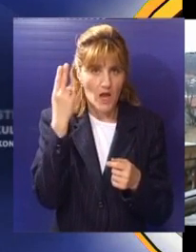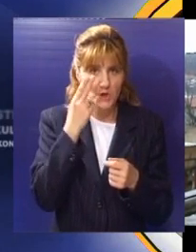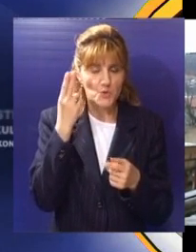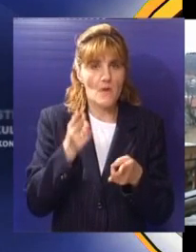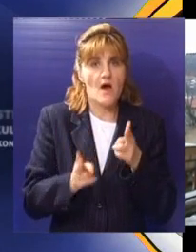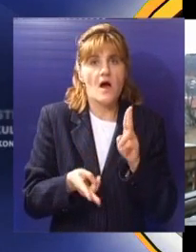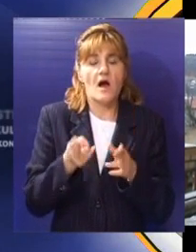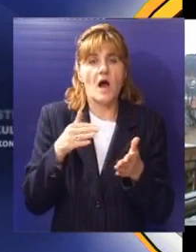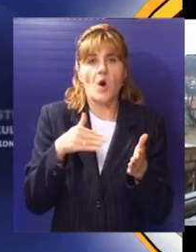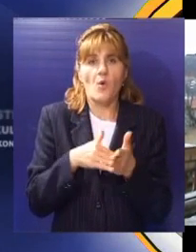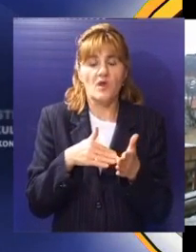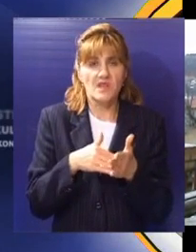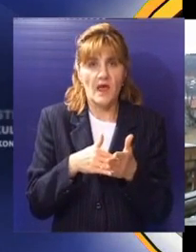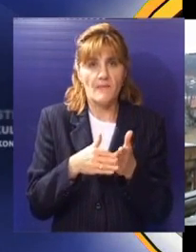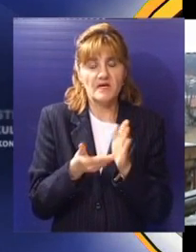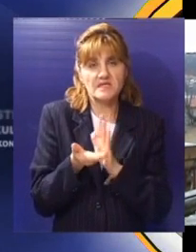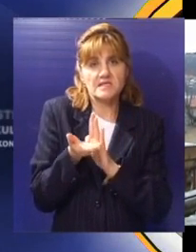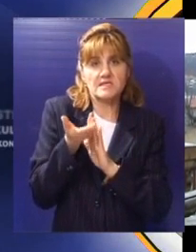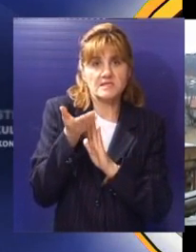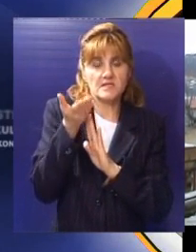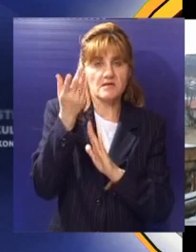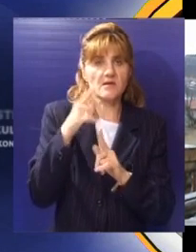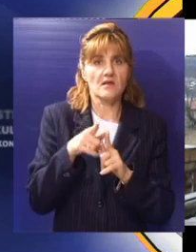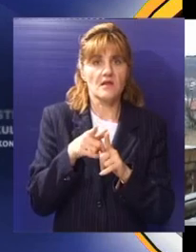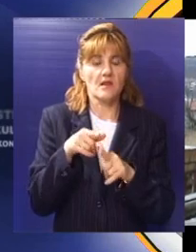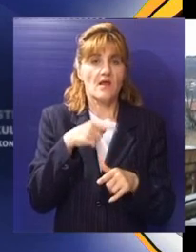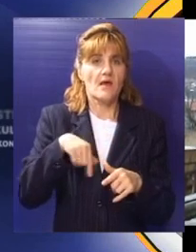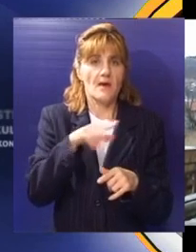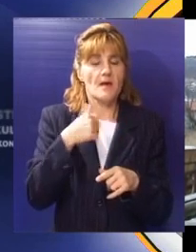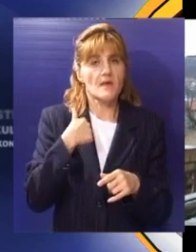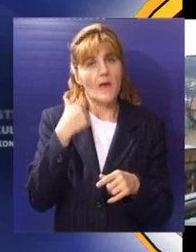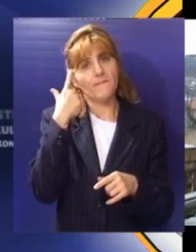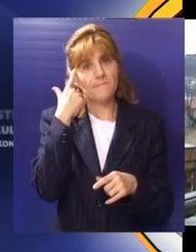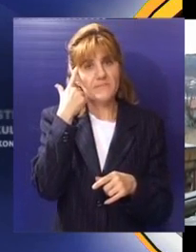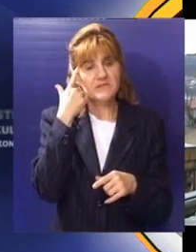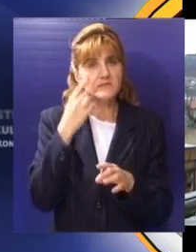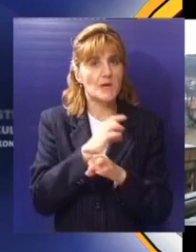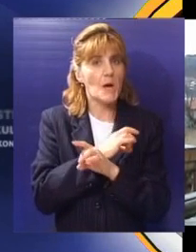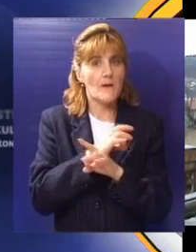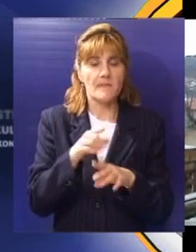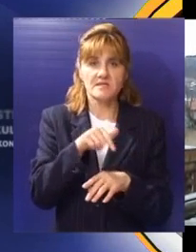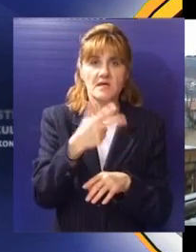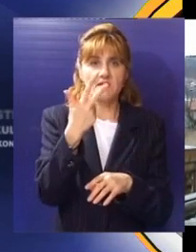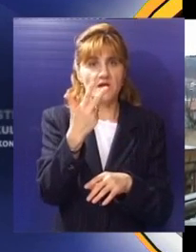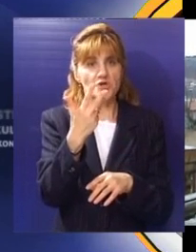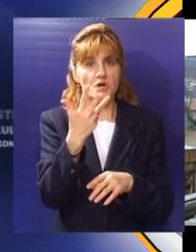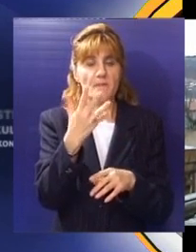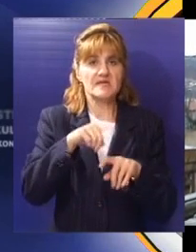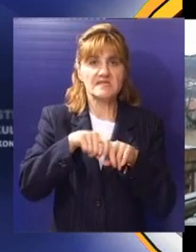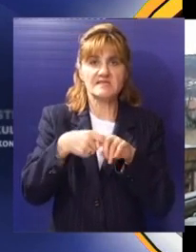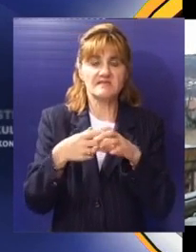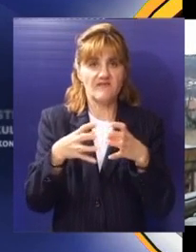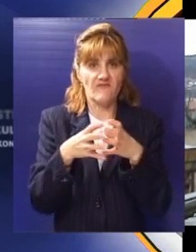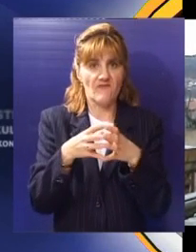kako treba stinusati lokalna ekonomija i mislim da bez te, ti, tri,